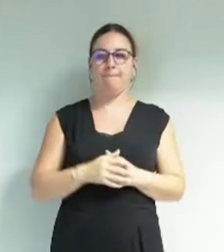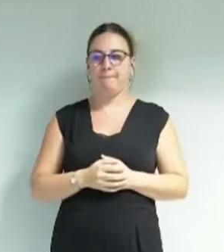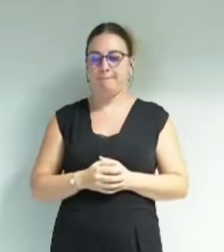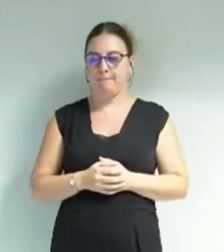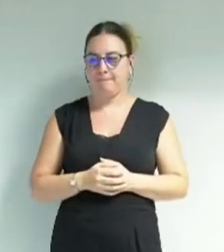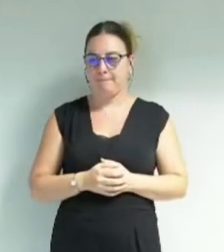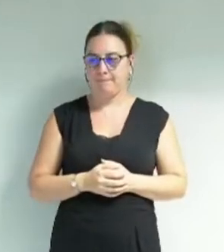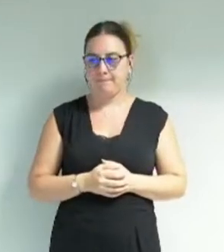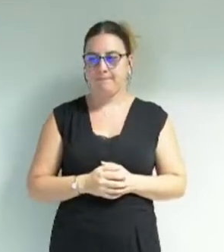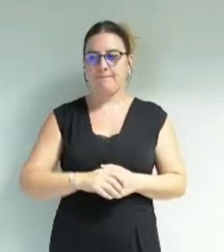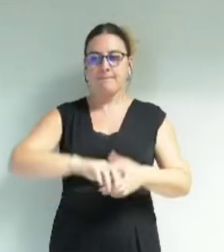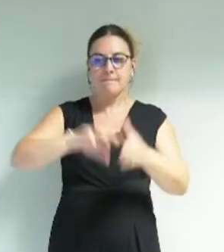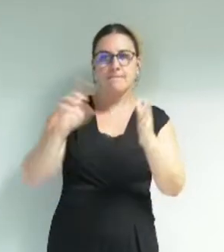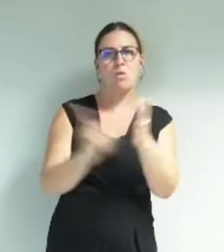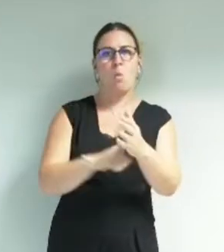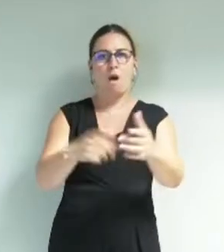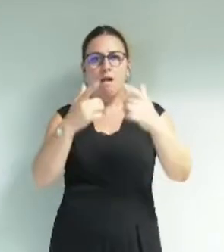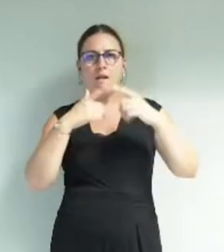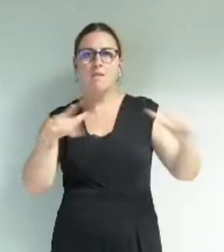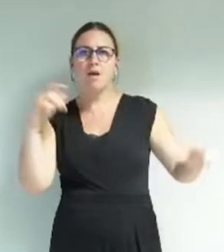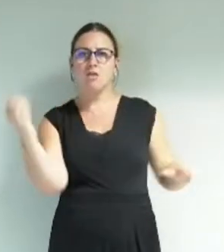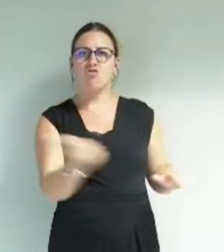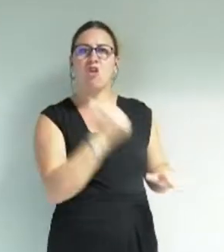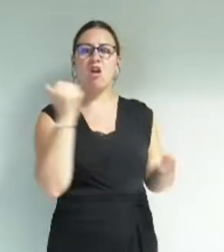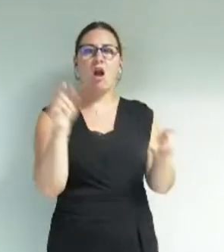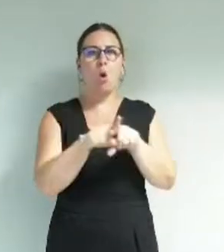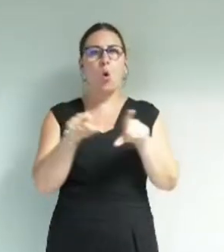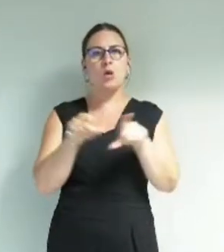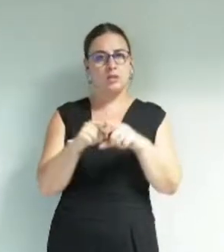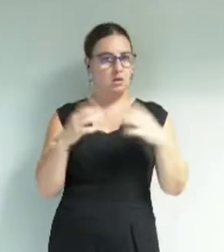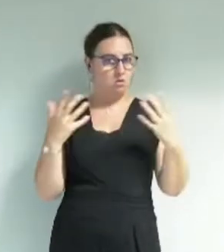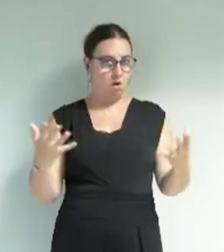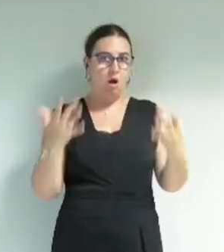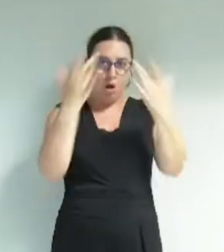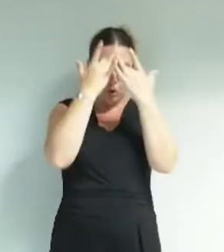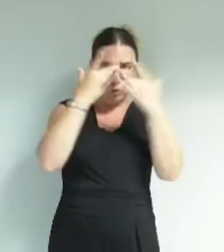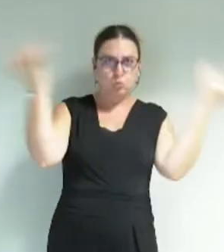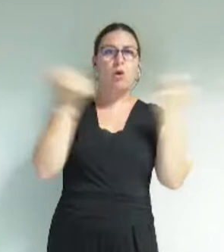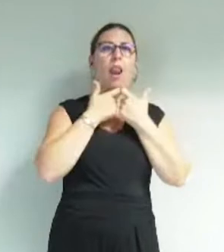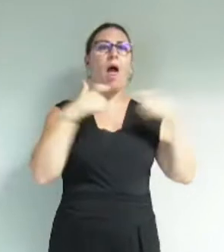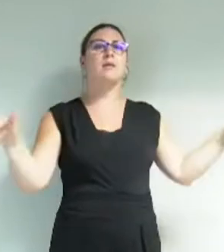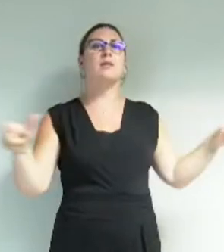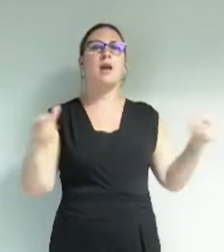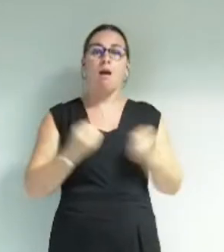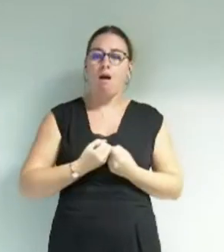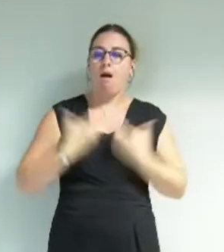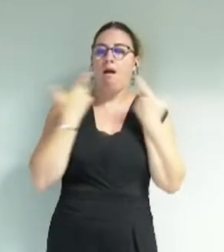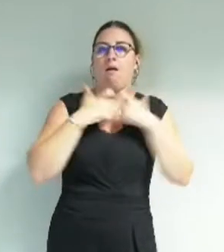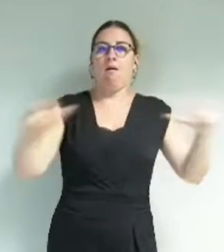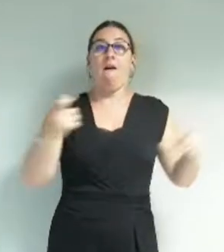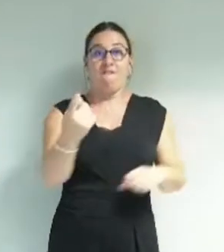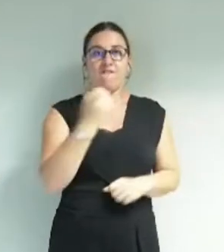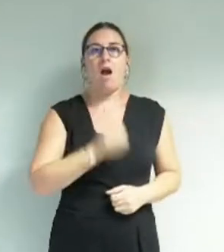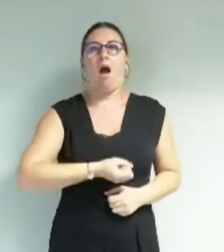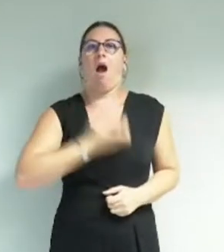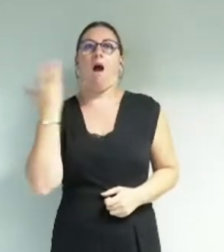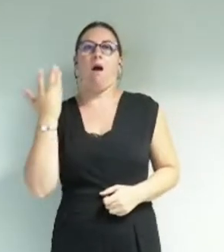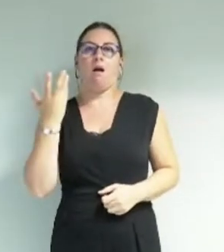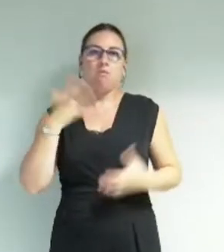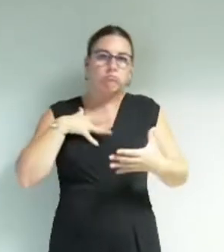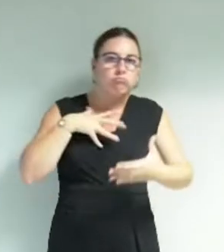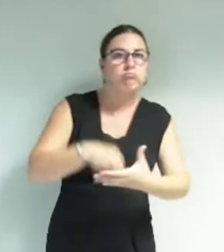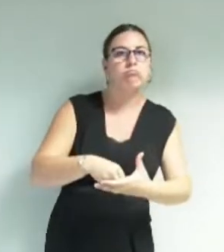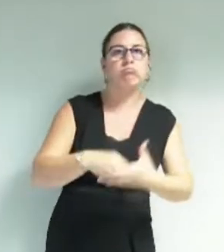Permettre l'usage des droits et des libertés de chacune et chacun en favorisant l'accès à la culture et l'émancipation par la pratique artistique de